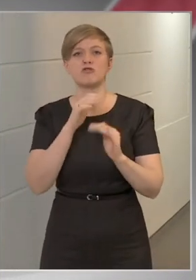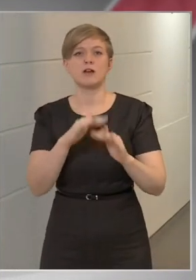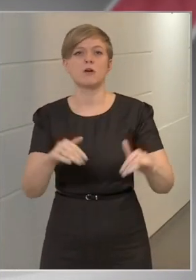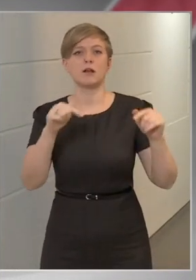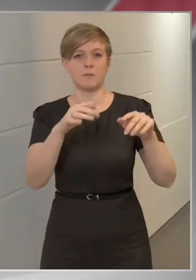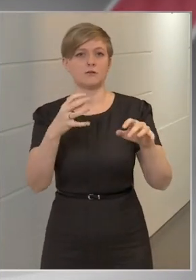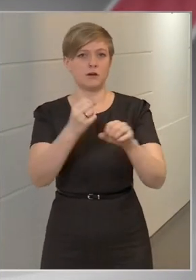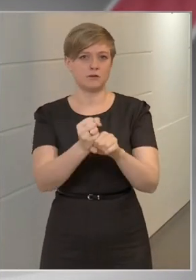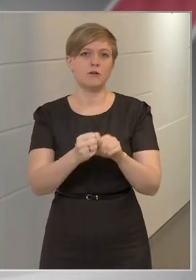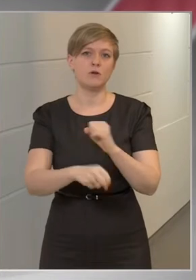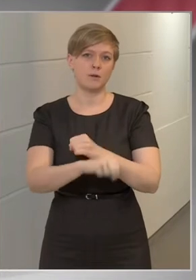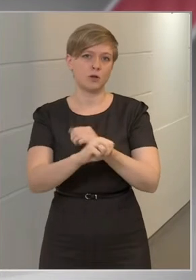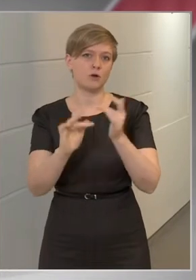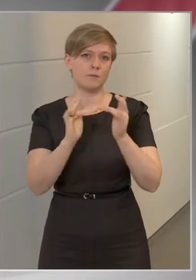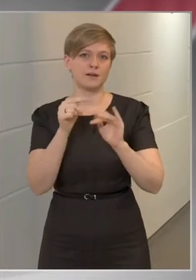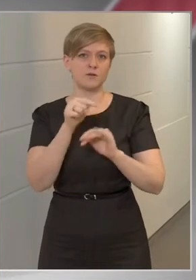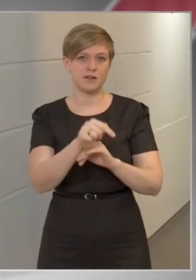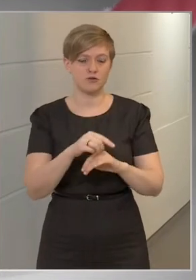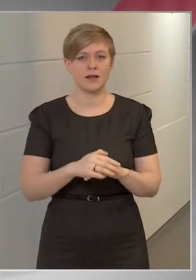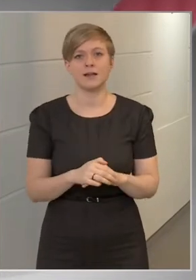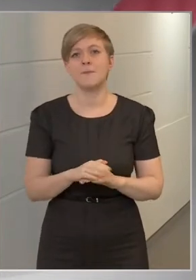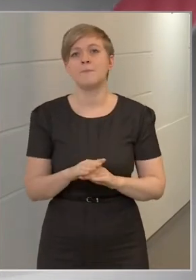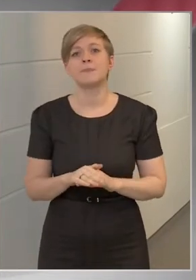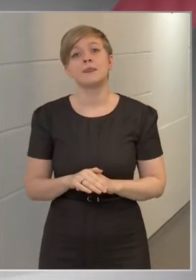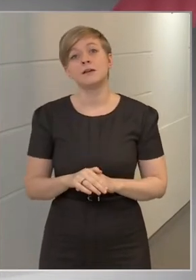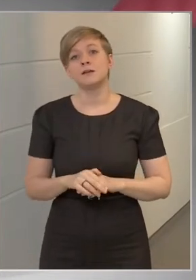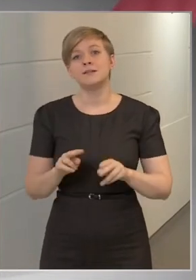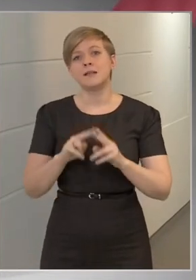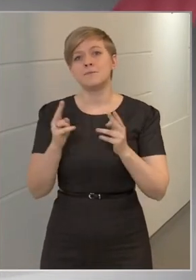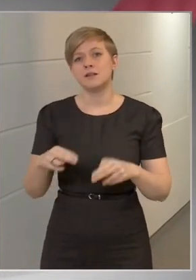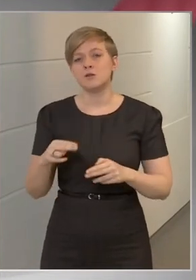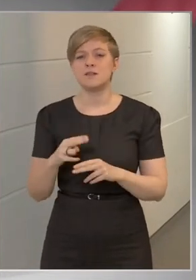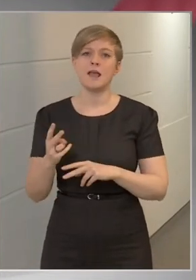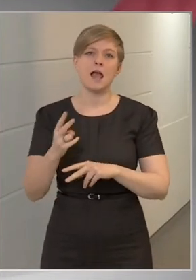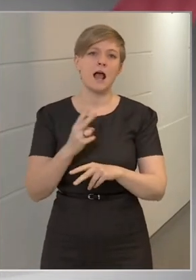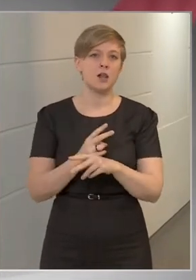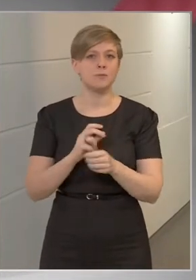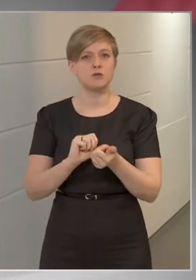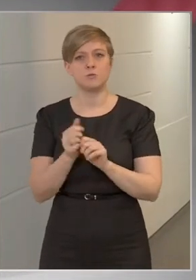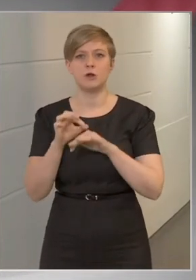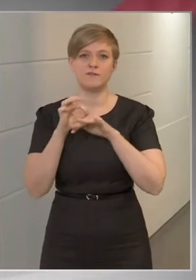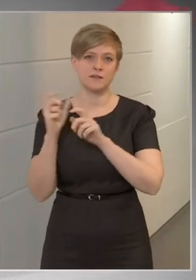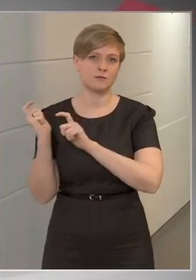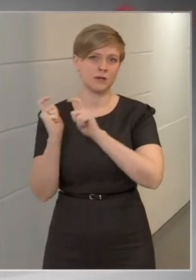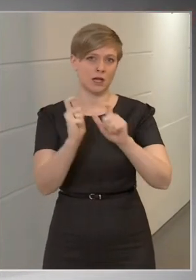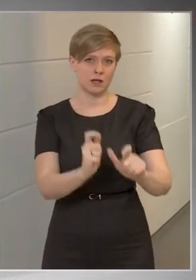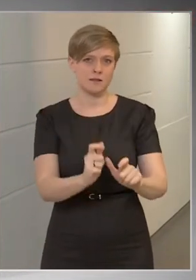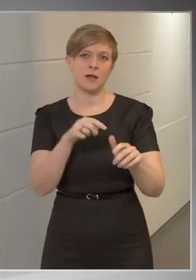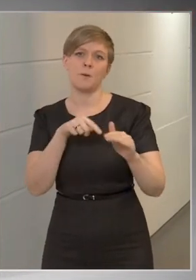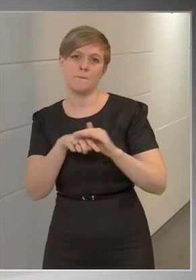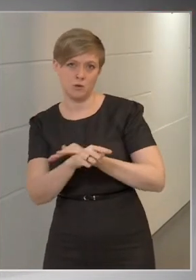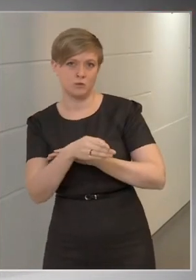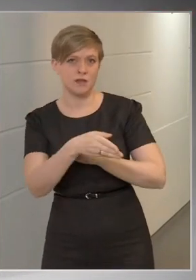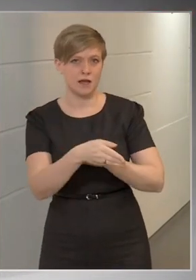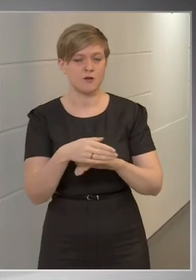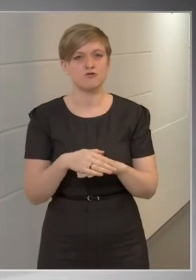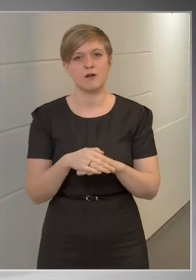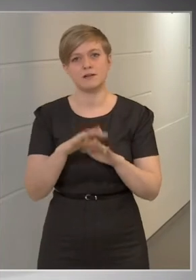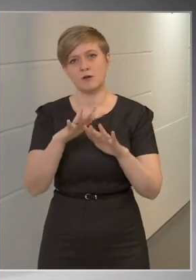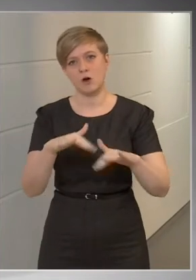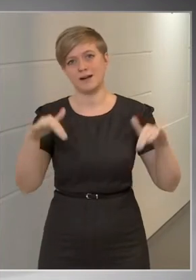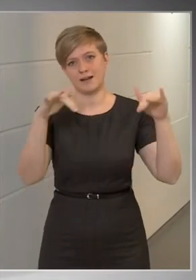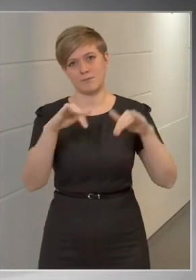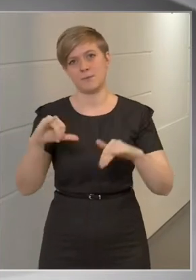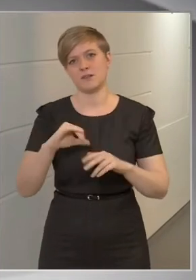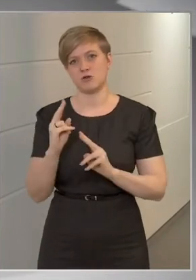tartandó labdarúgó mérkőzésekre nemzetközi állami és sportvezetők érkeznek, akiknek a bejutását az arénába